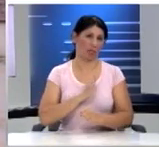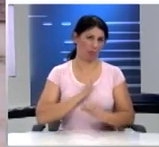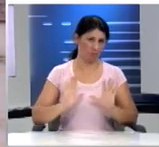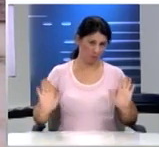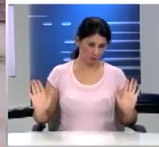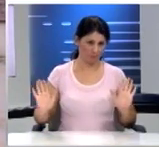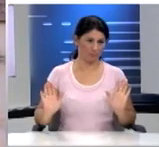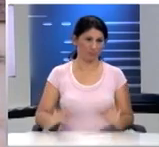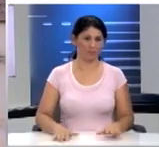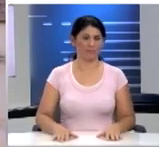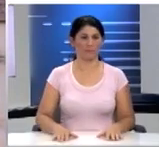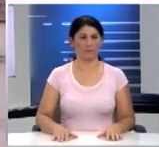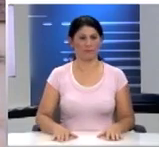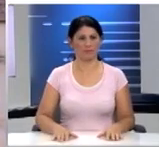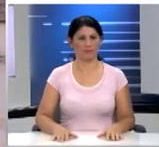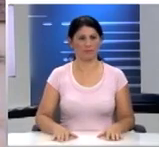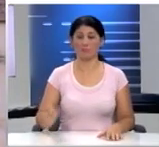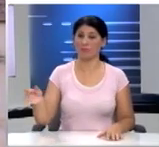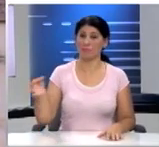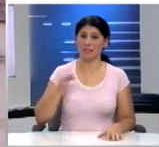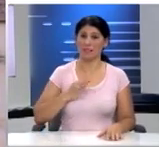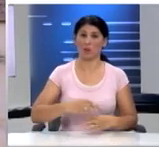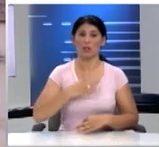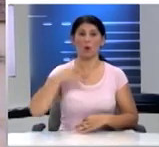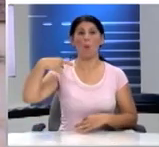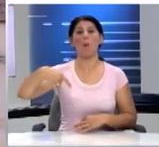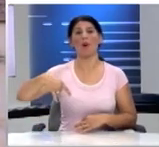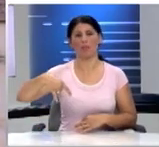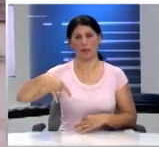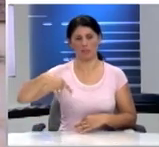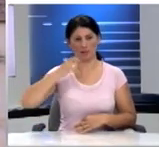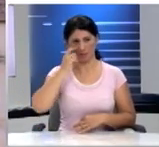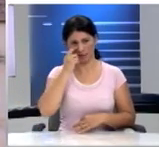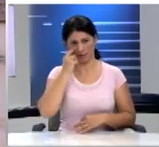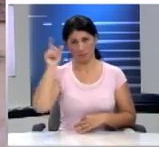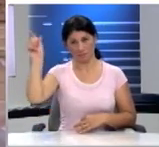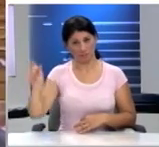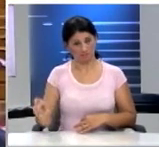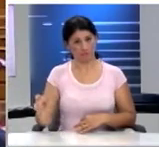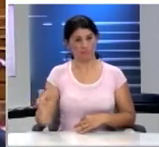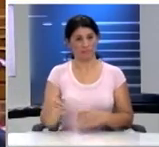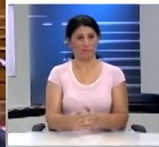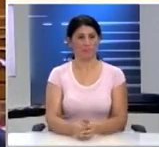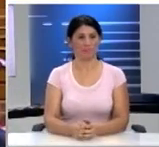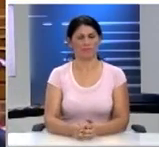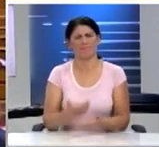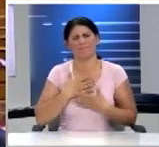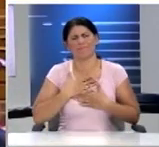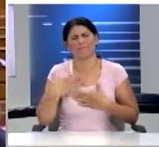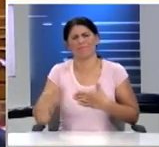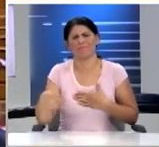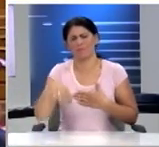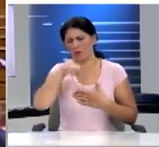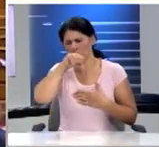και όπως θα μας έλεγε ο κύριος Πολίδωρας ο οποίος είναι λάτρης